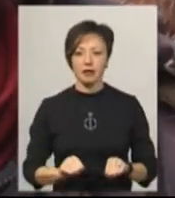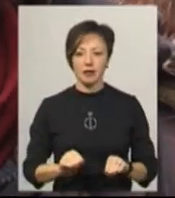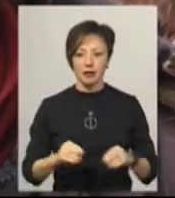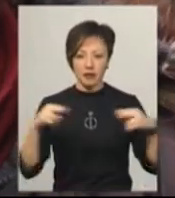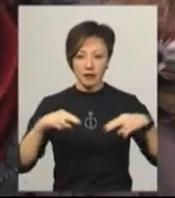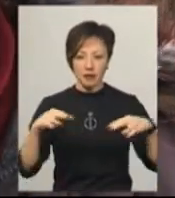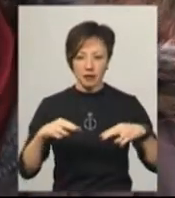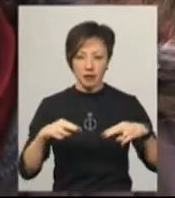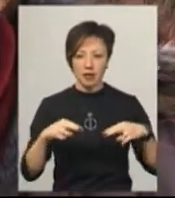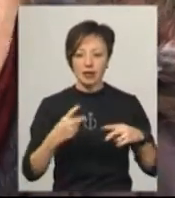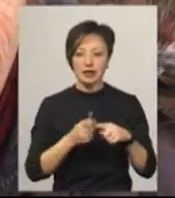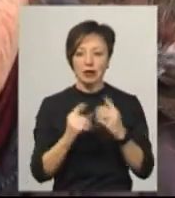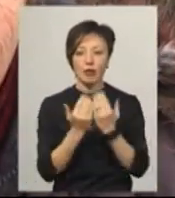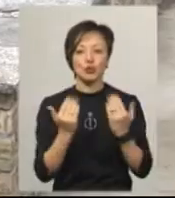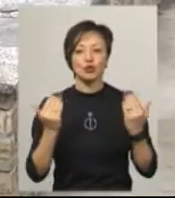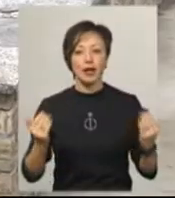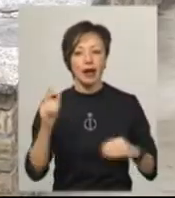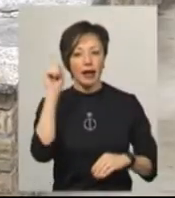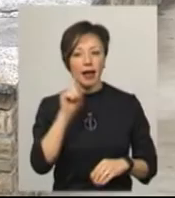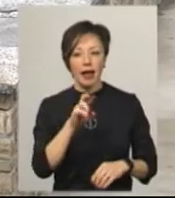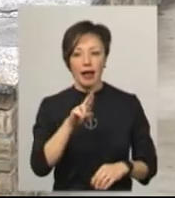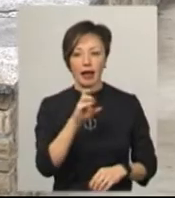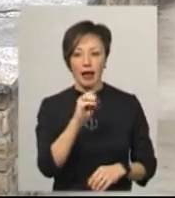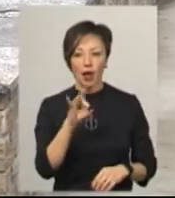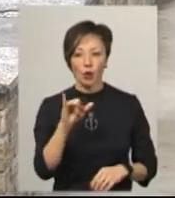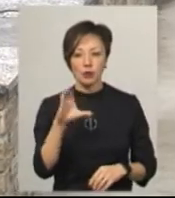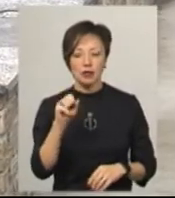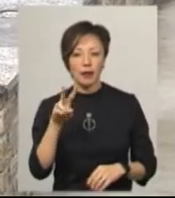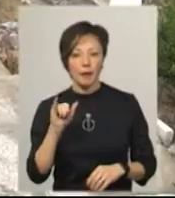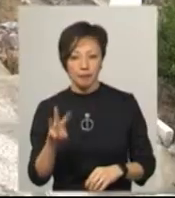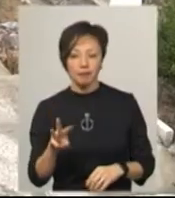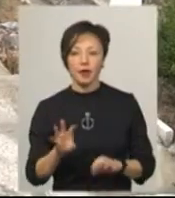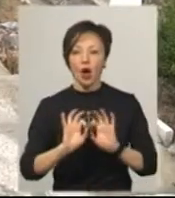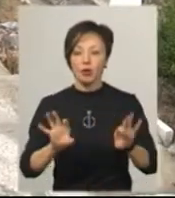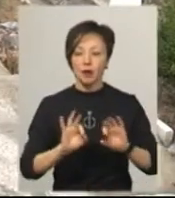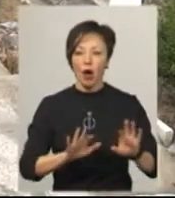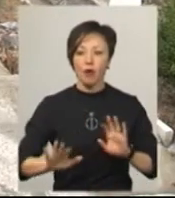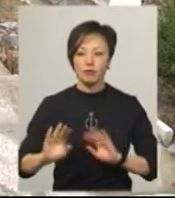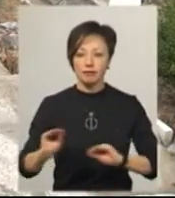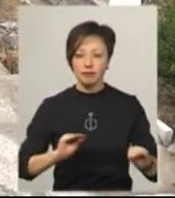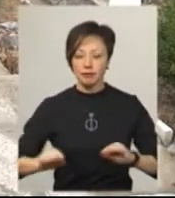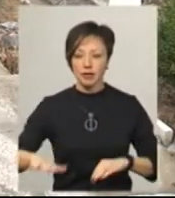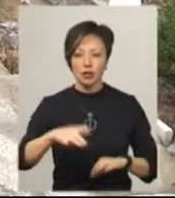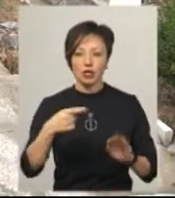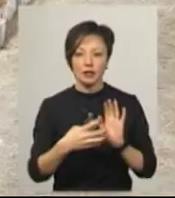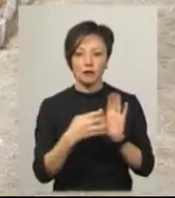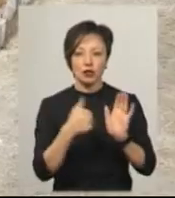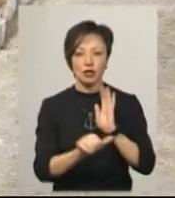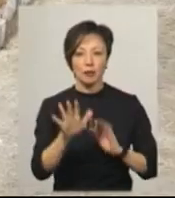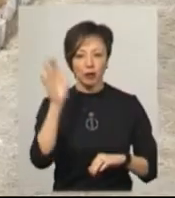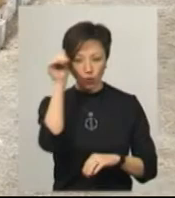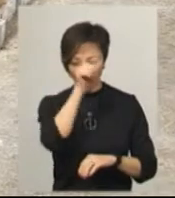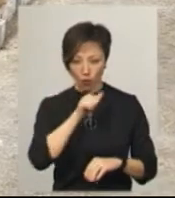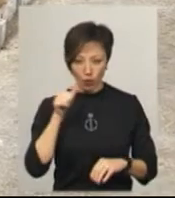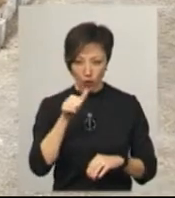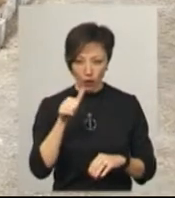Ядвашам, це музей в Єрусалімі. Семен Мільман розповідає, облаштували цю територію в 1965 році від найнижчої